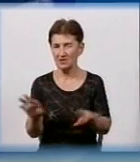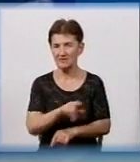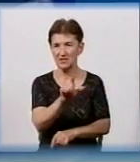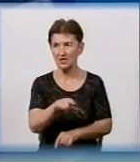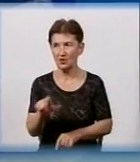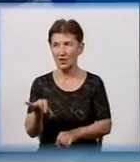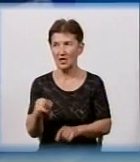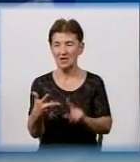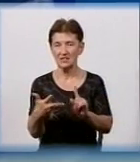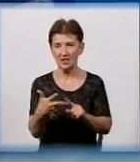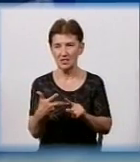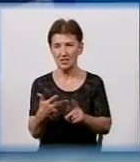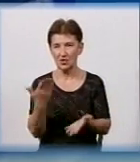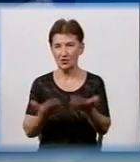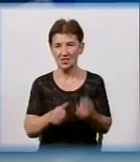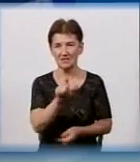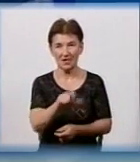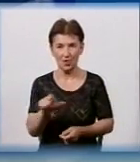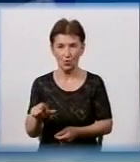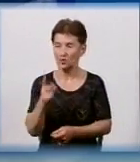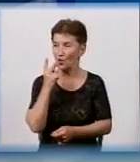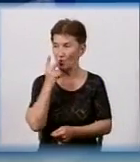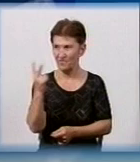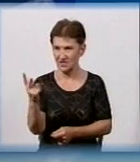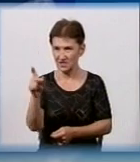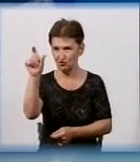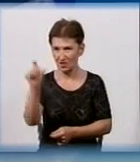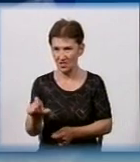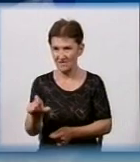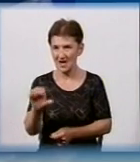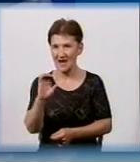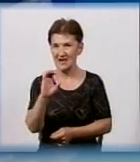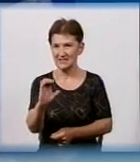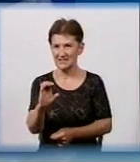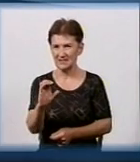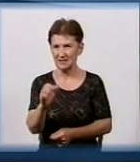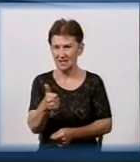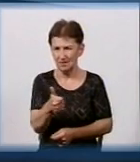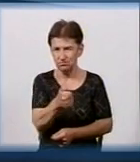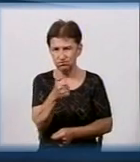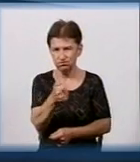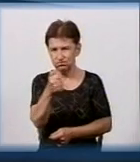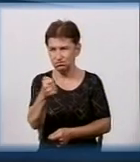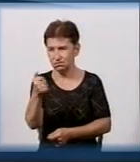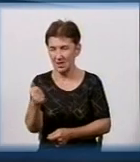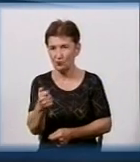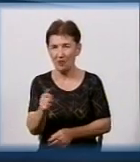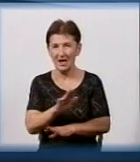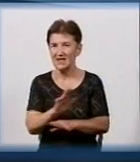фактор. Якщо люди вже увидят людина з балончиком, який стоїть возі стіни і щось рисує, независимо,